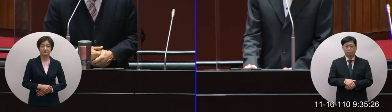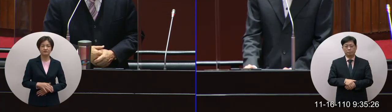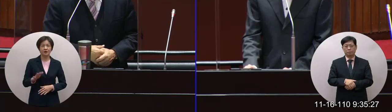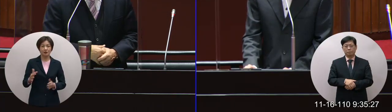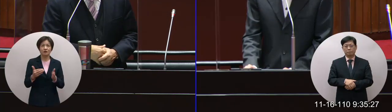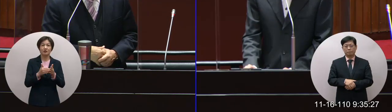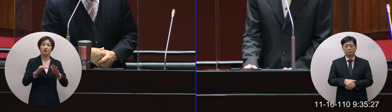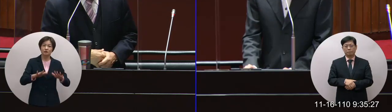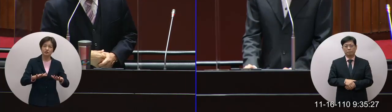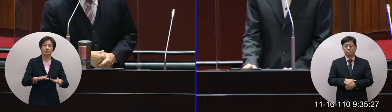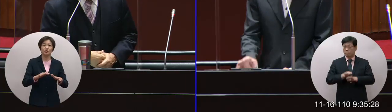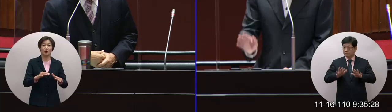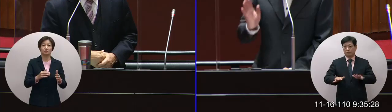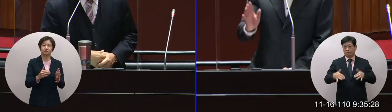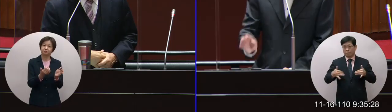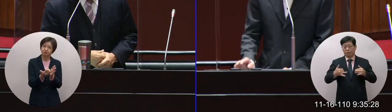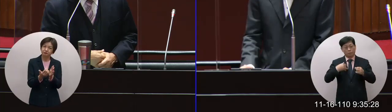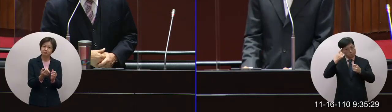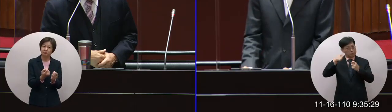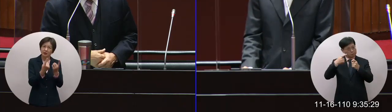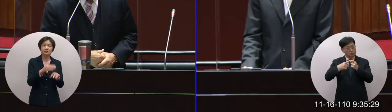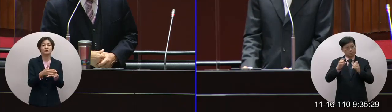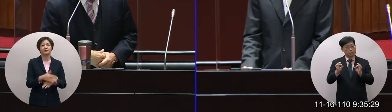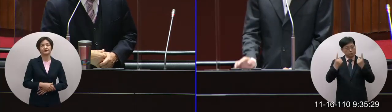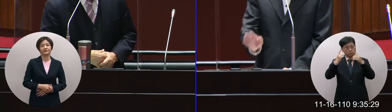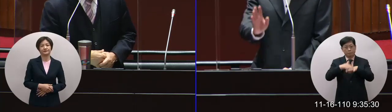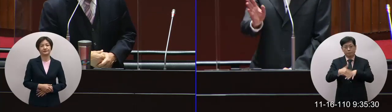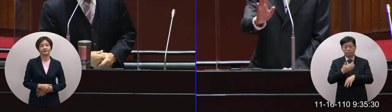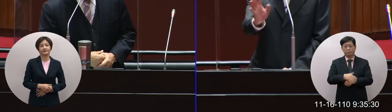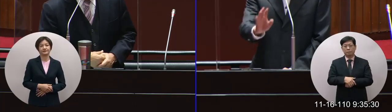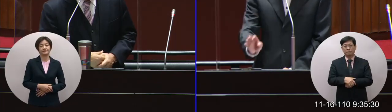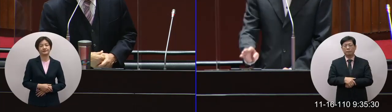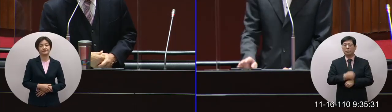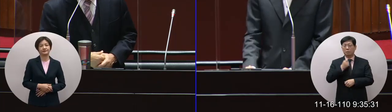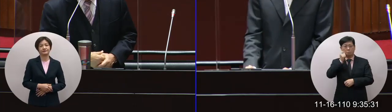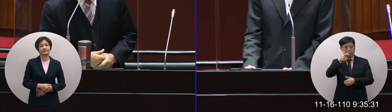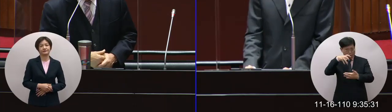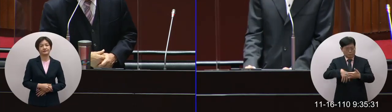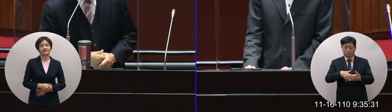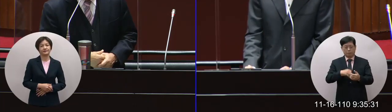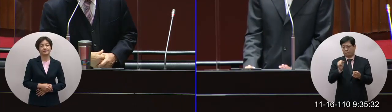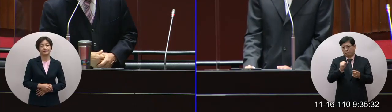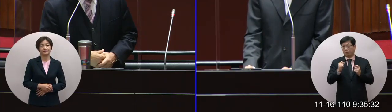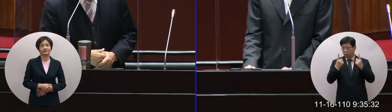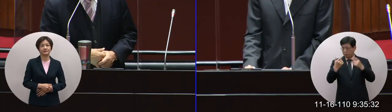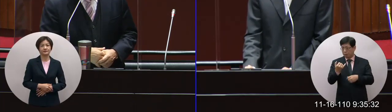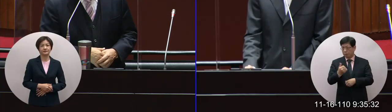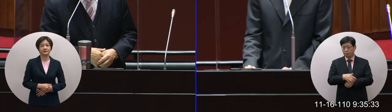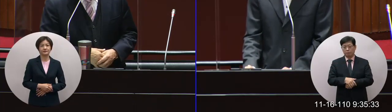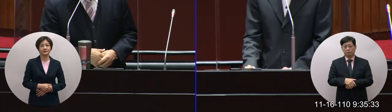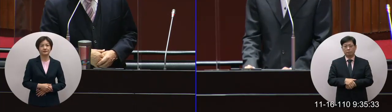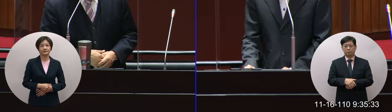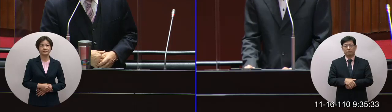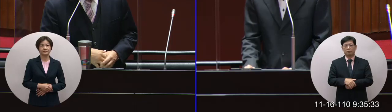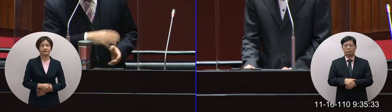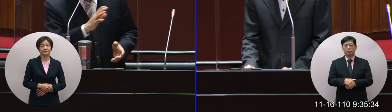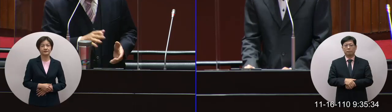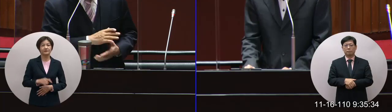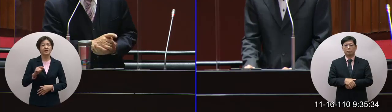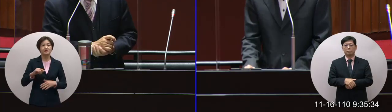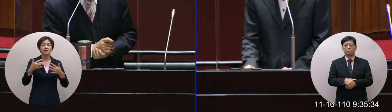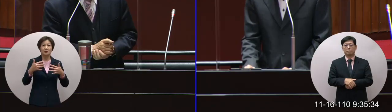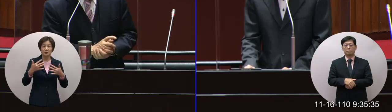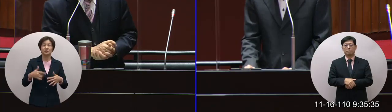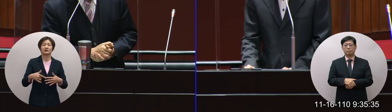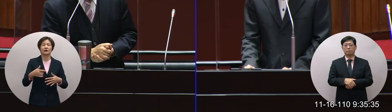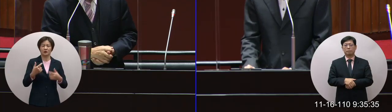目前沒有這個規劃那明年會不會漲至少半年內不要漲這種都有